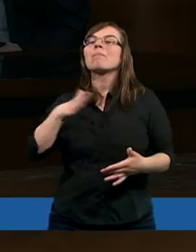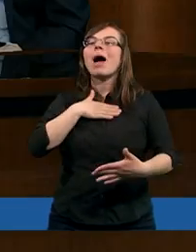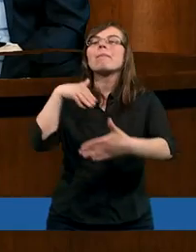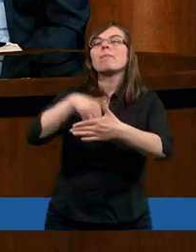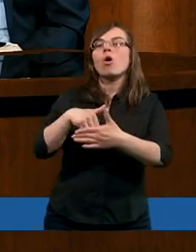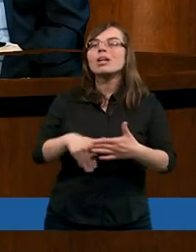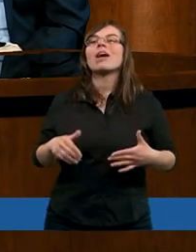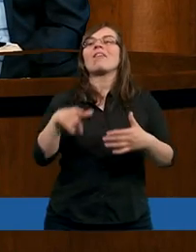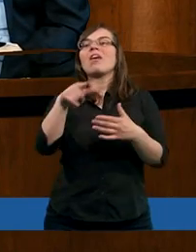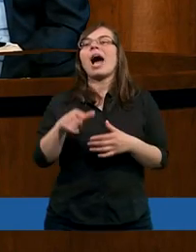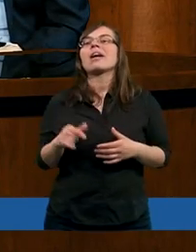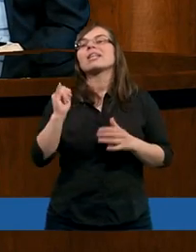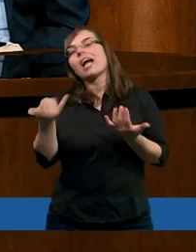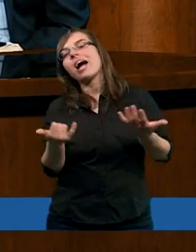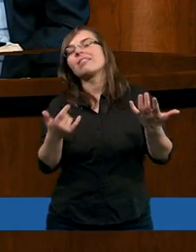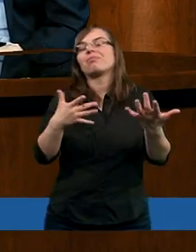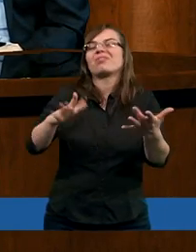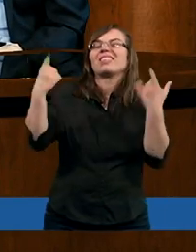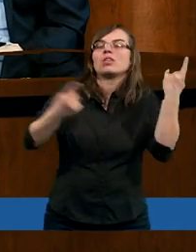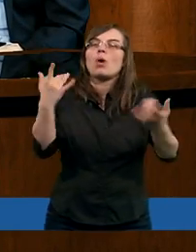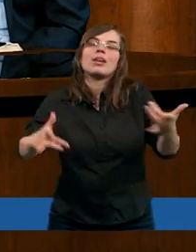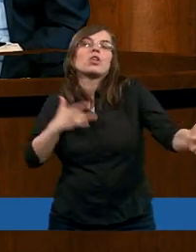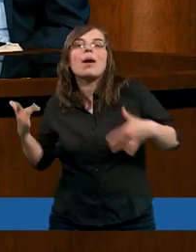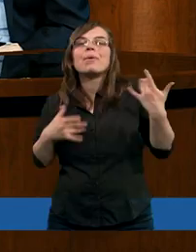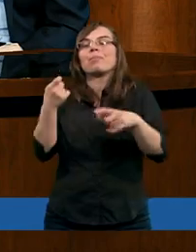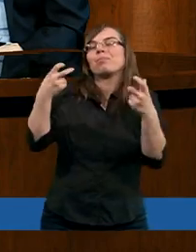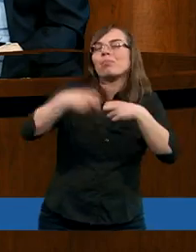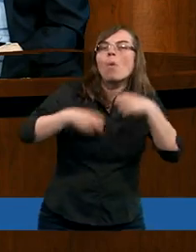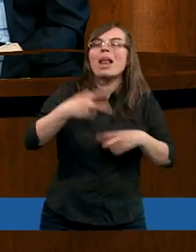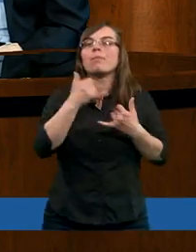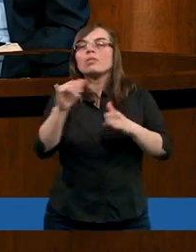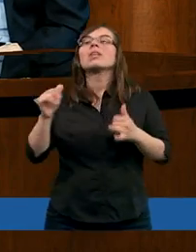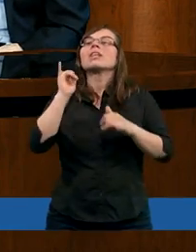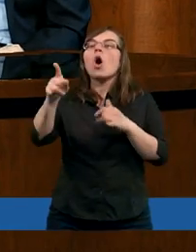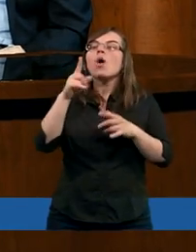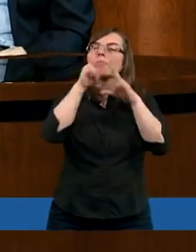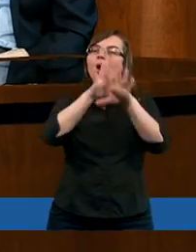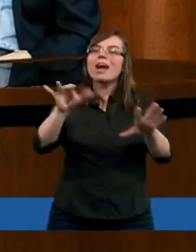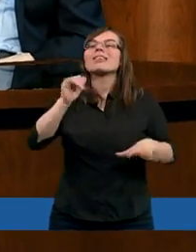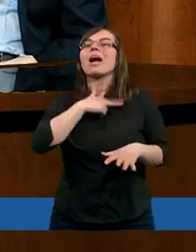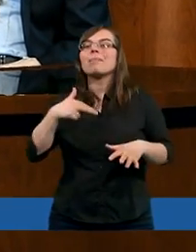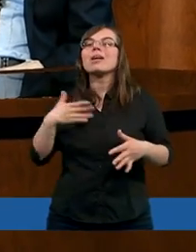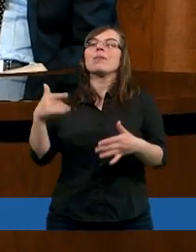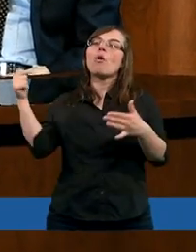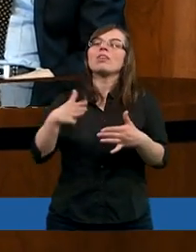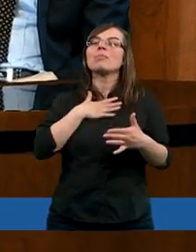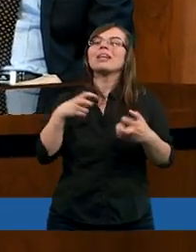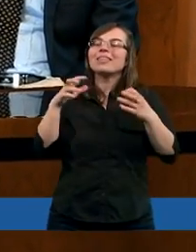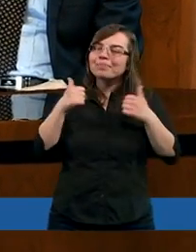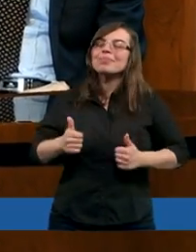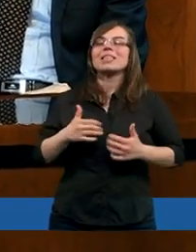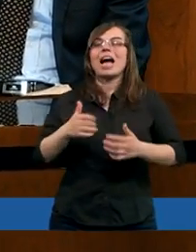musimy postępować w różnych sytuacjach czy w cierpieniach. On właśnie pokazywał, jaką życie my musimy mieć